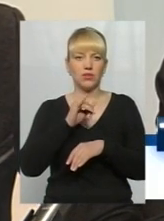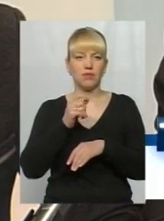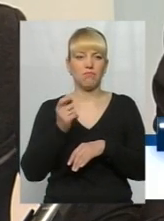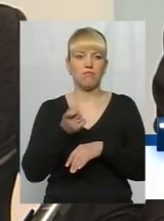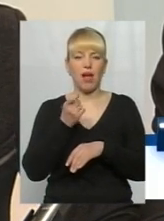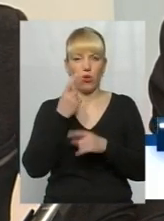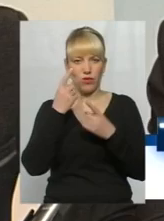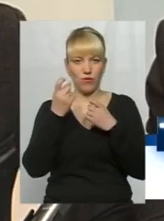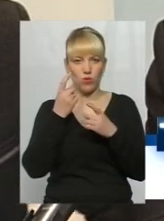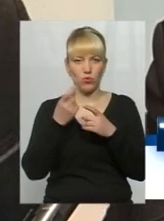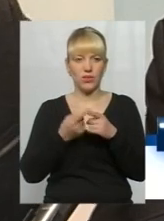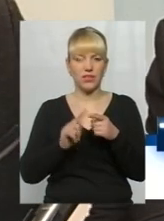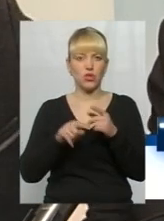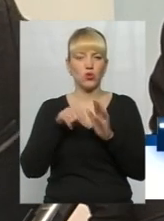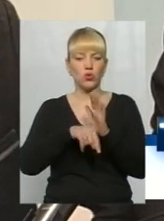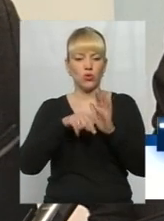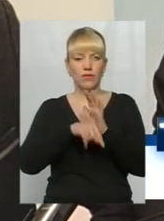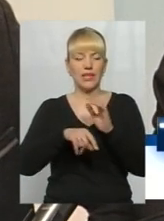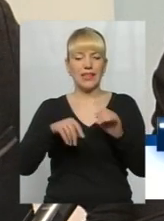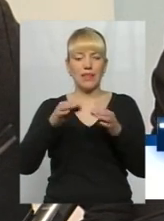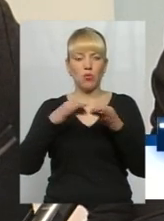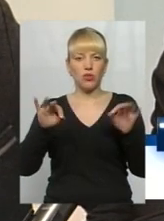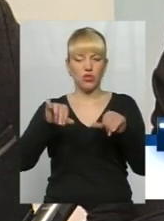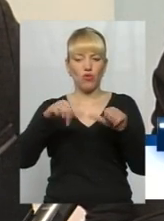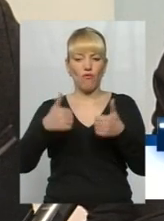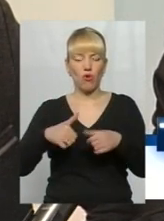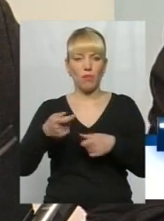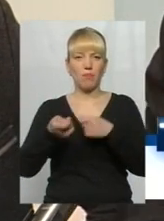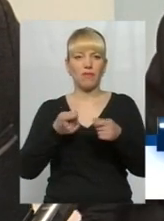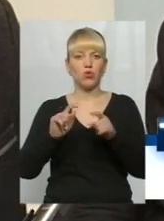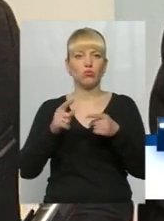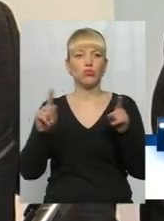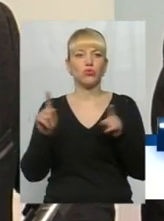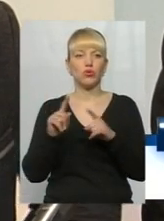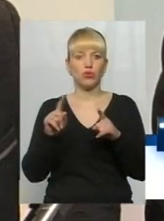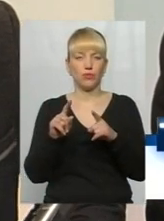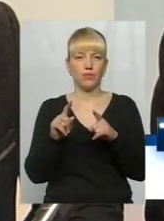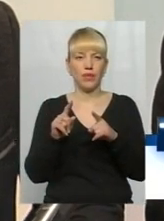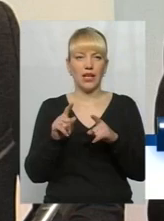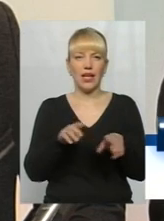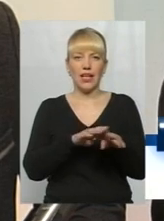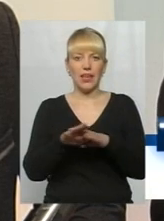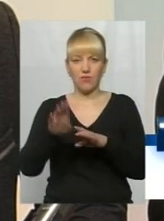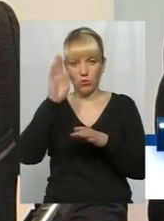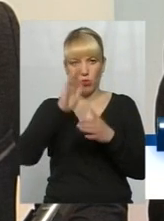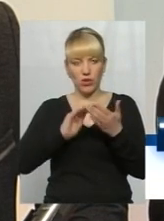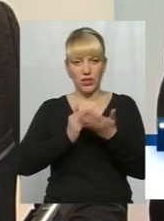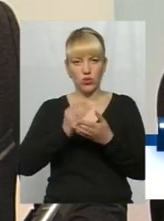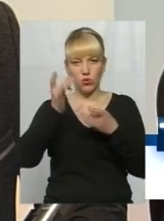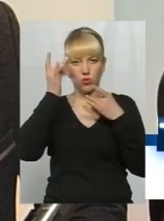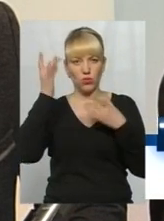інформується стосовно демократичної форми правління. Тому що рівень політичної культури,